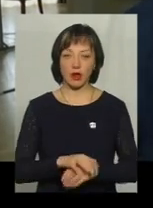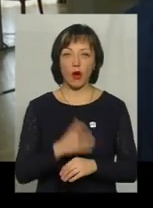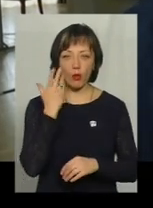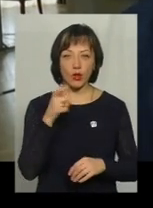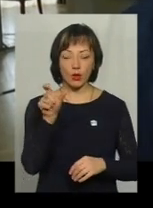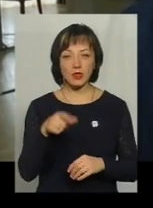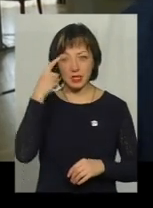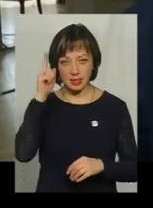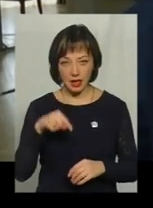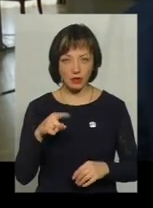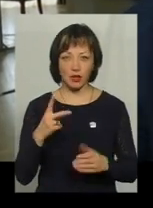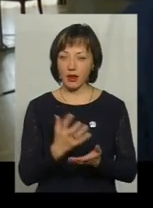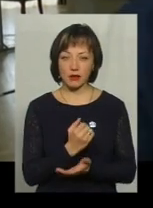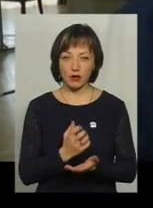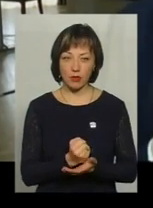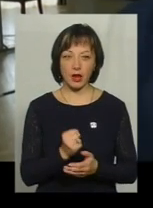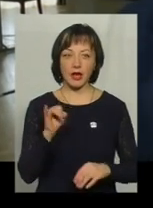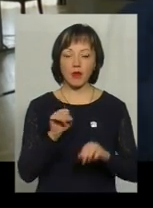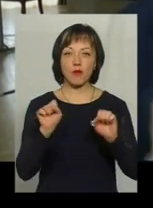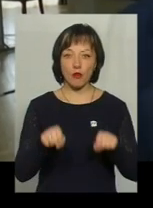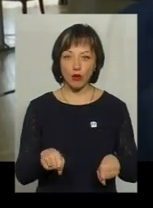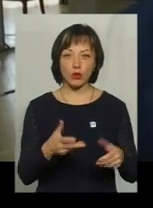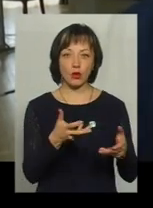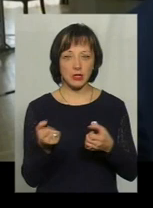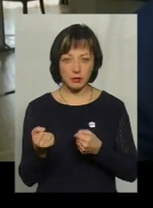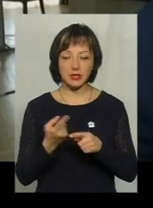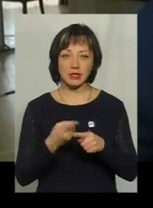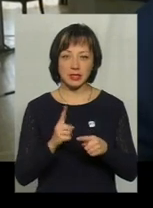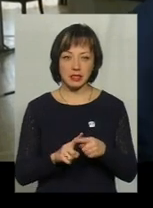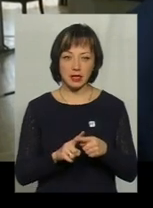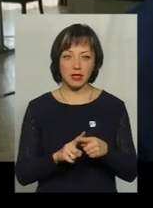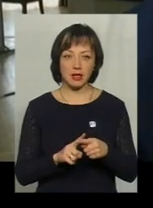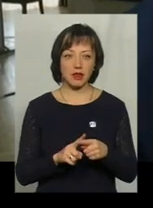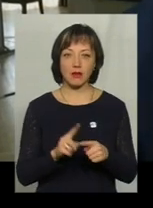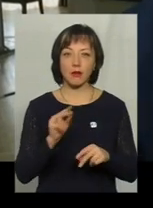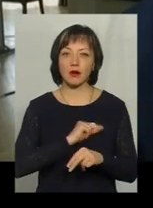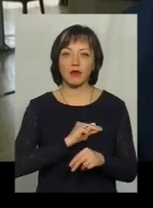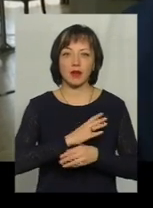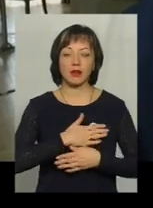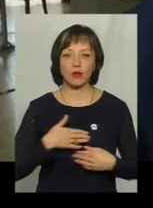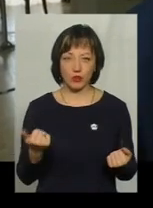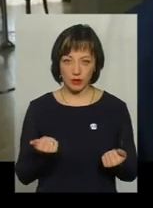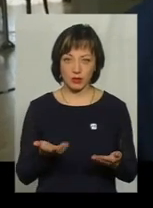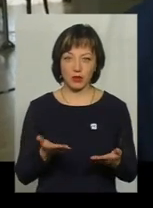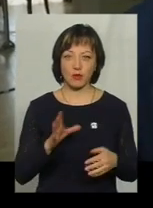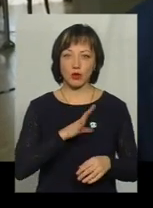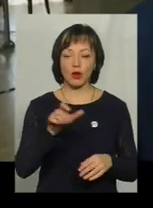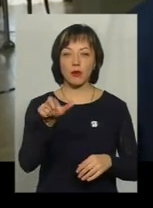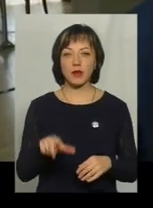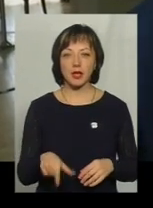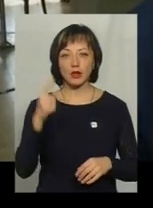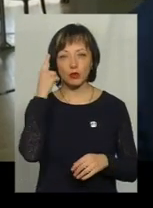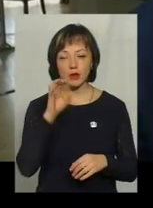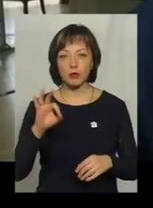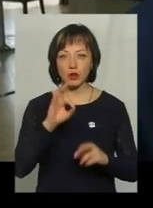коли людина знає, що вона не заробляє і може щось отримати, це їй демотивує працювати. Демотивує бути громадянином і